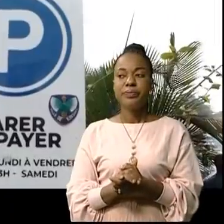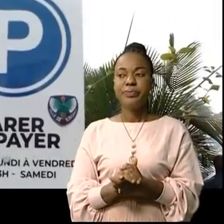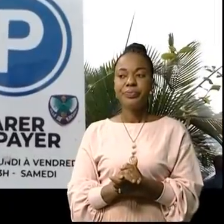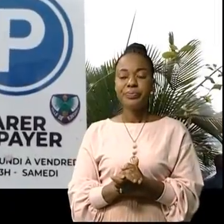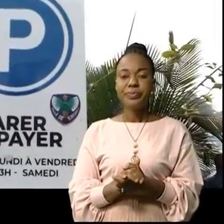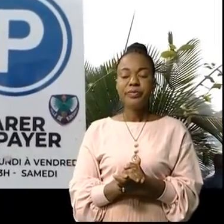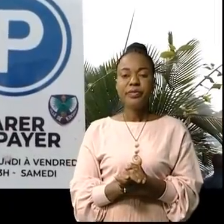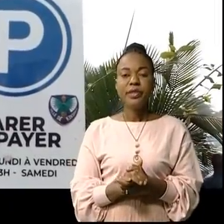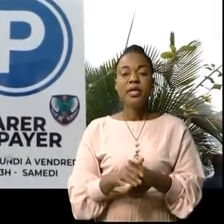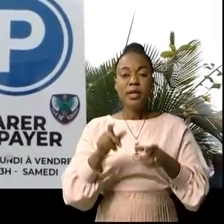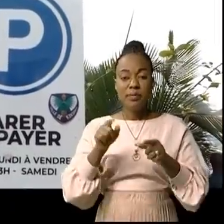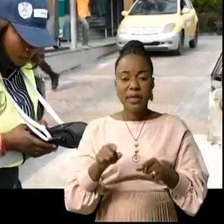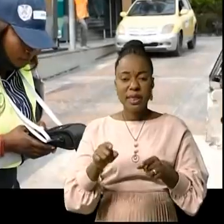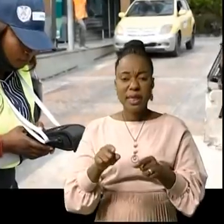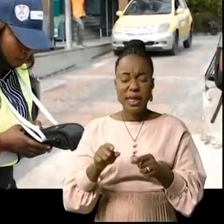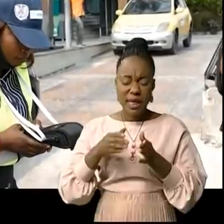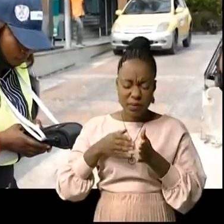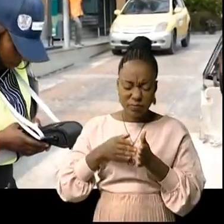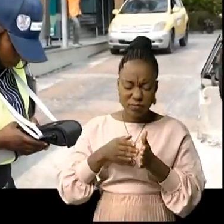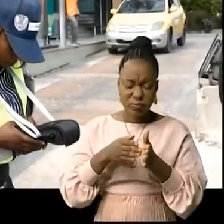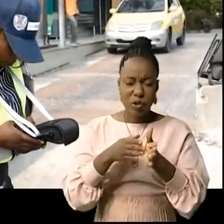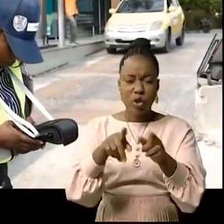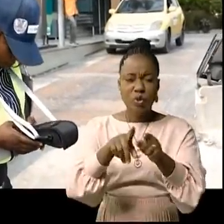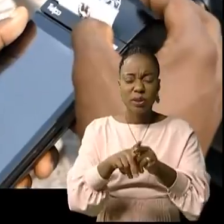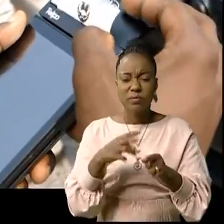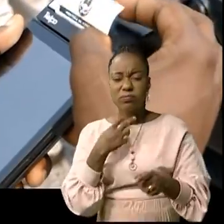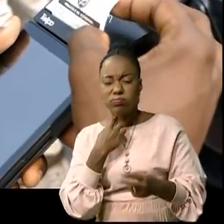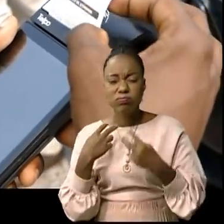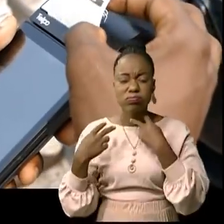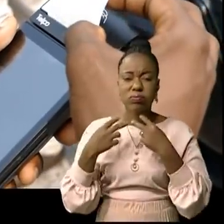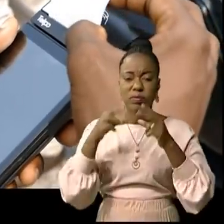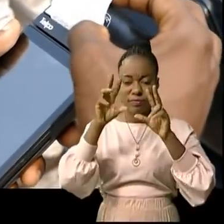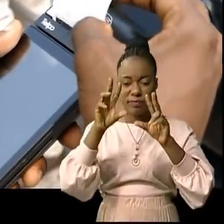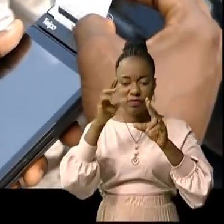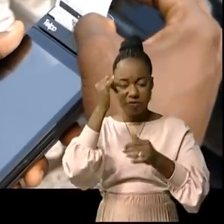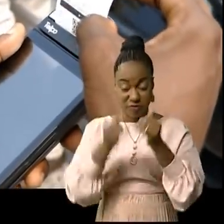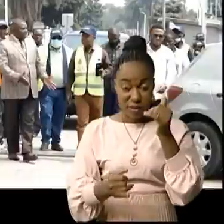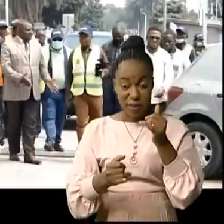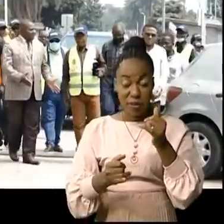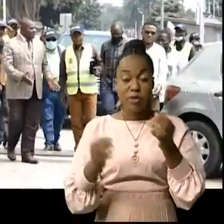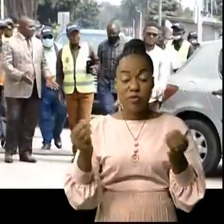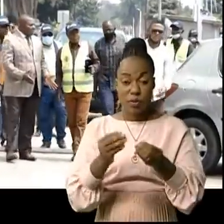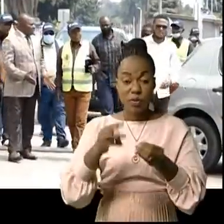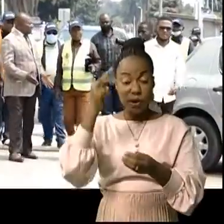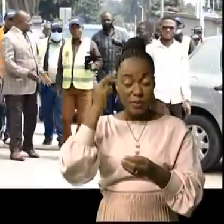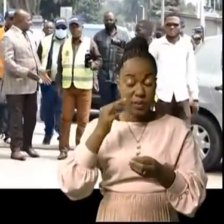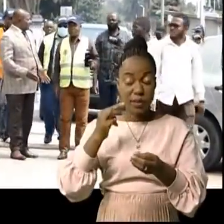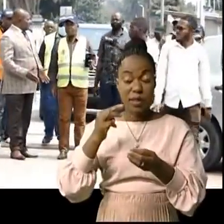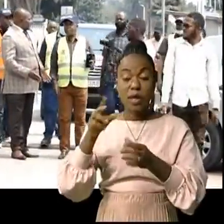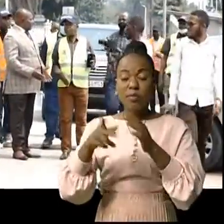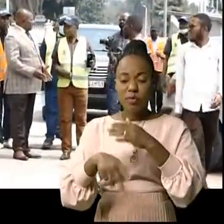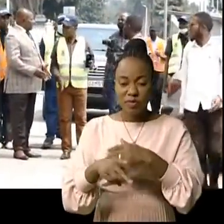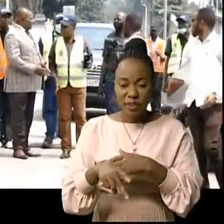Vers la fin de la cacophonie dans la perception des taxes de stationnement dans la ville de Kinshasa, le ministre provincial de transport Amon